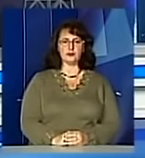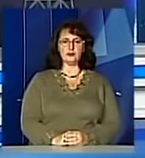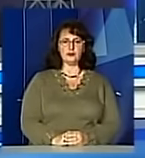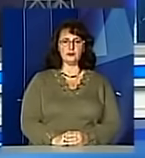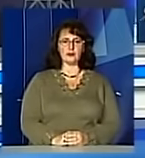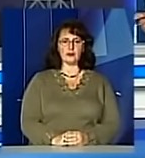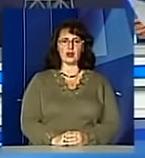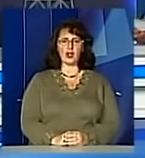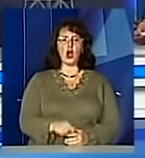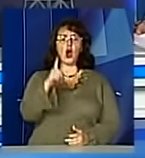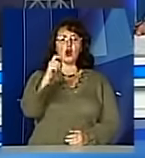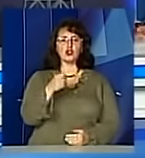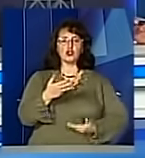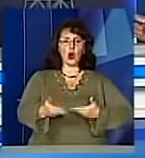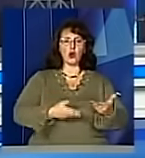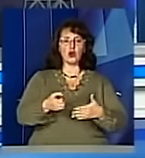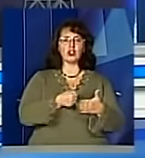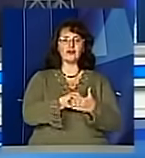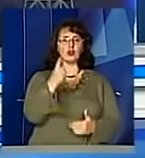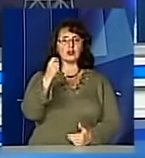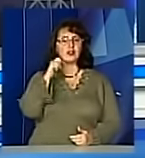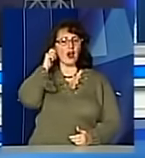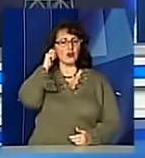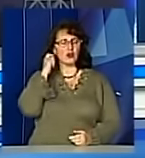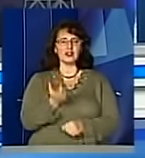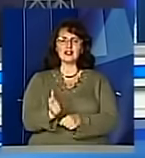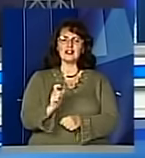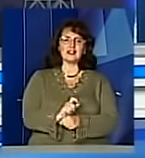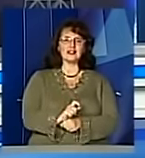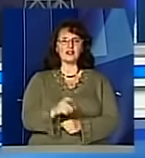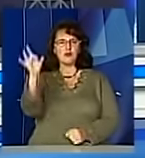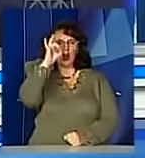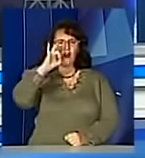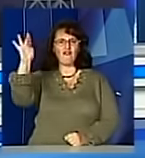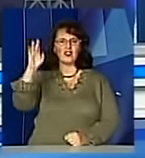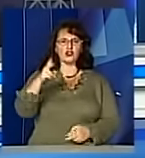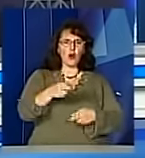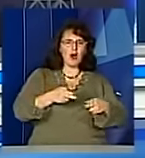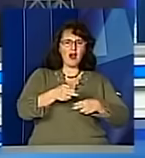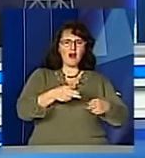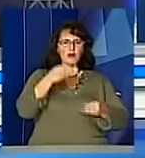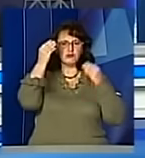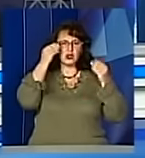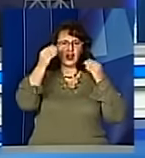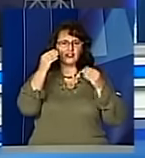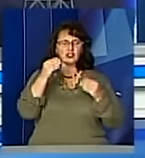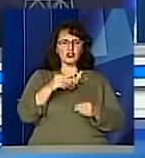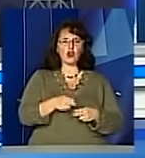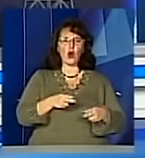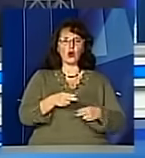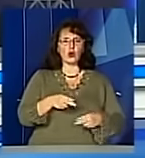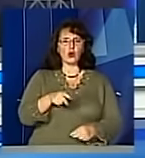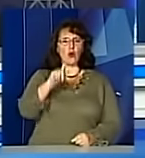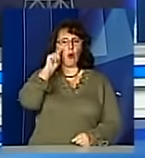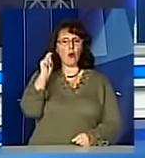Сто кроків до ста років. Один із найвідоміших пластичних та реконструктивних хірургів України за 20-річним